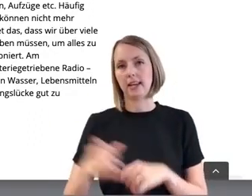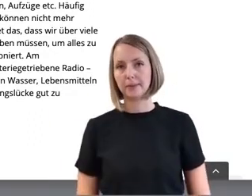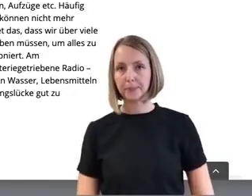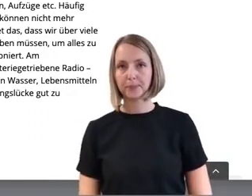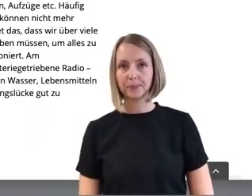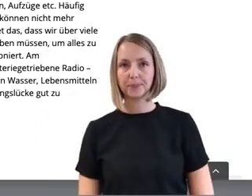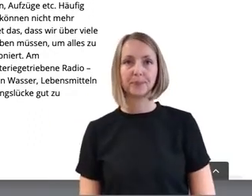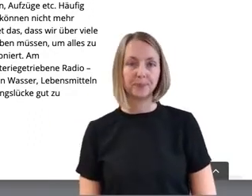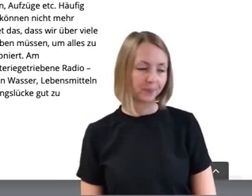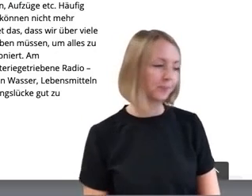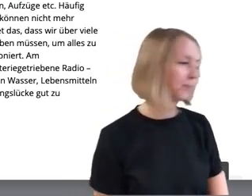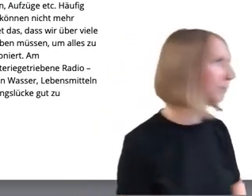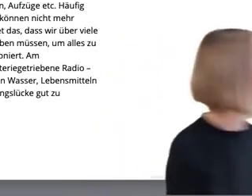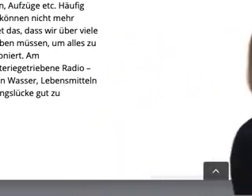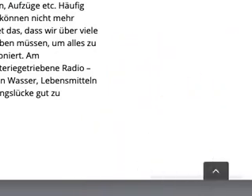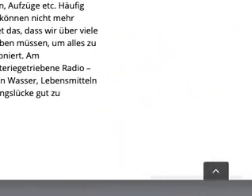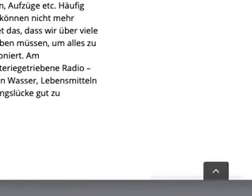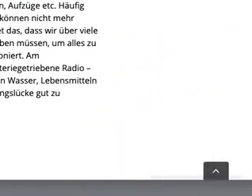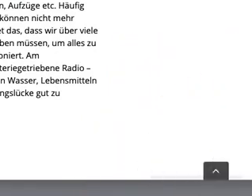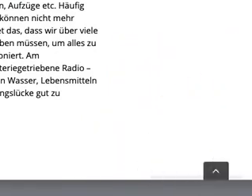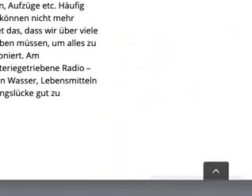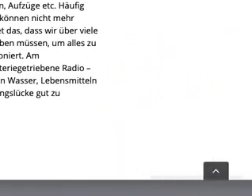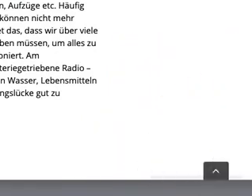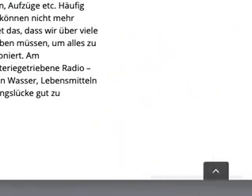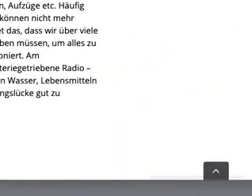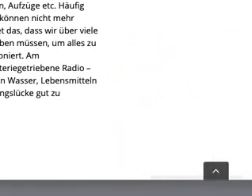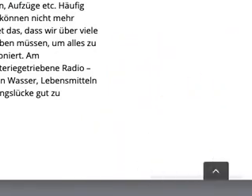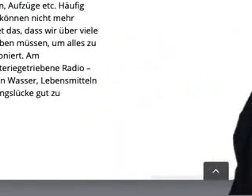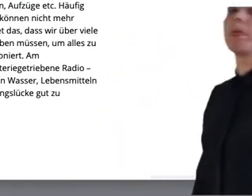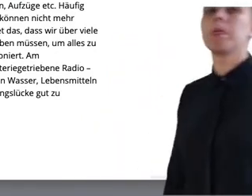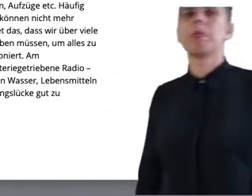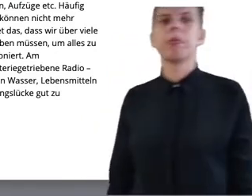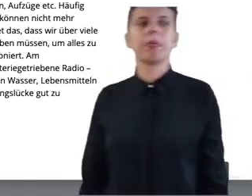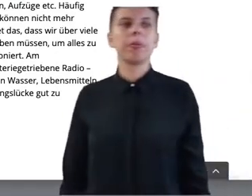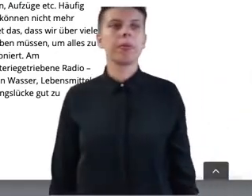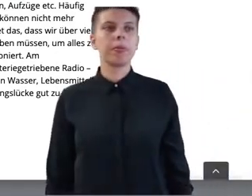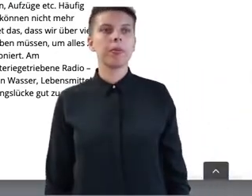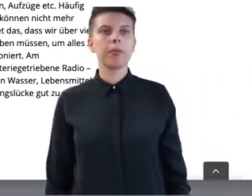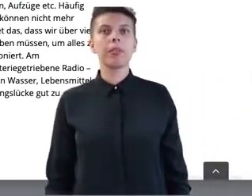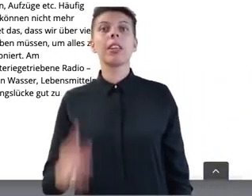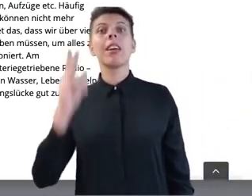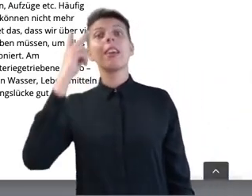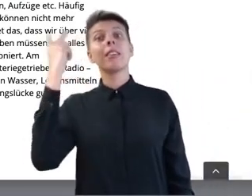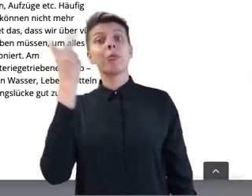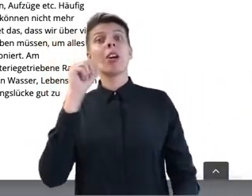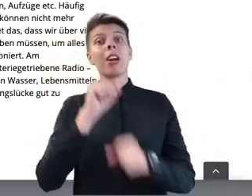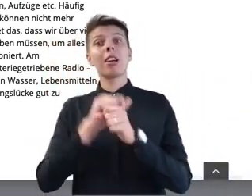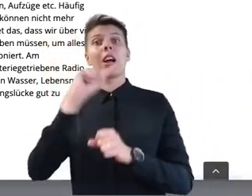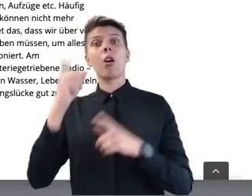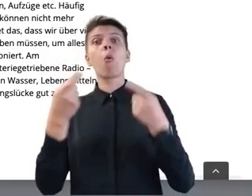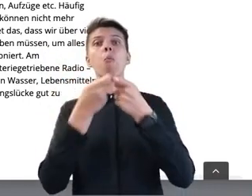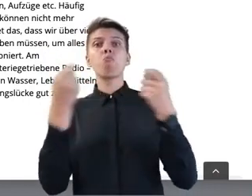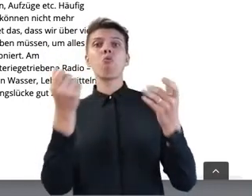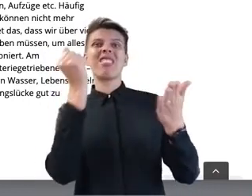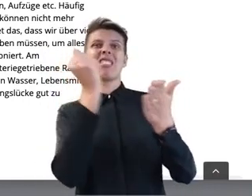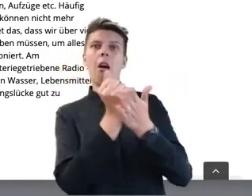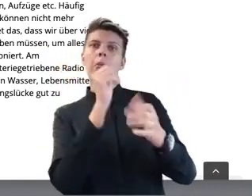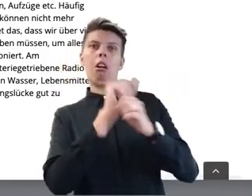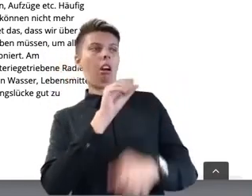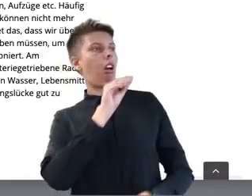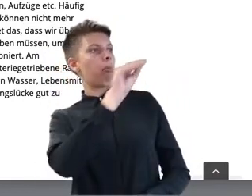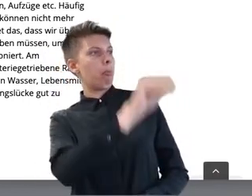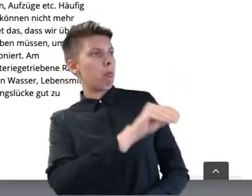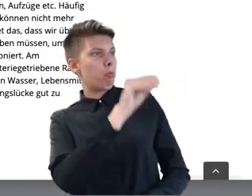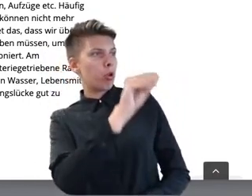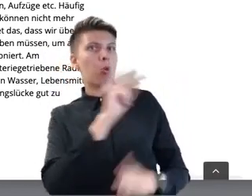Schüller auch angeboten hat, Sie können sich natürlich auch ans Bundesamt wenden oder aber Sie wenden sich an